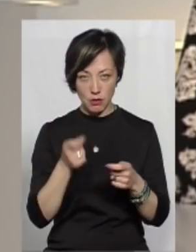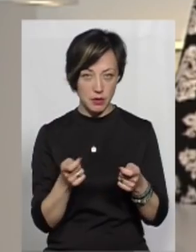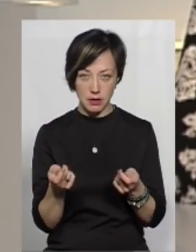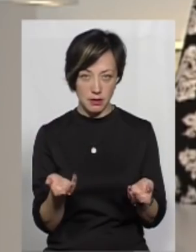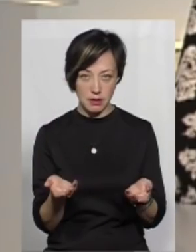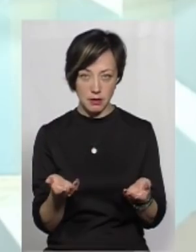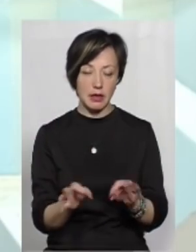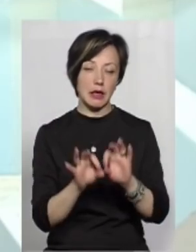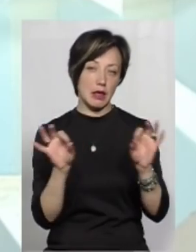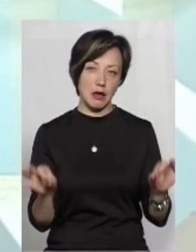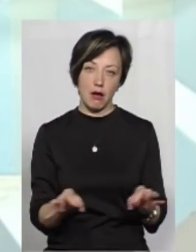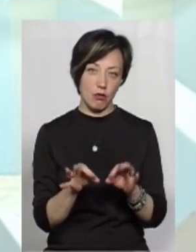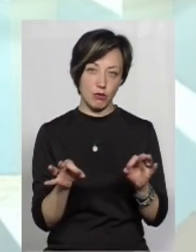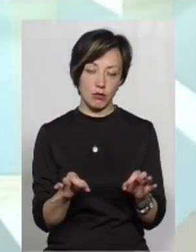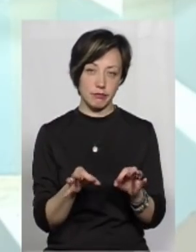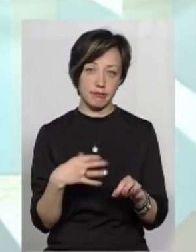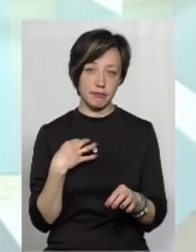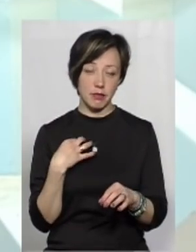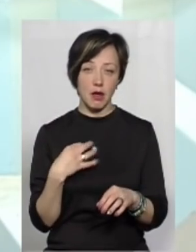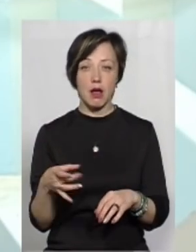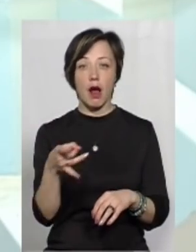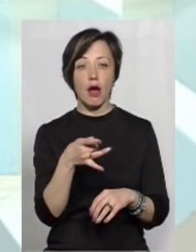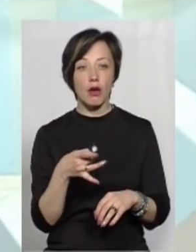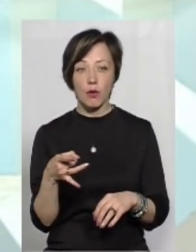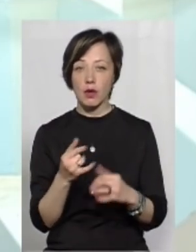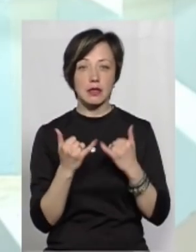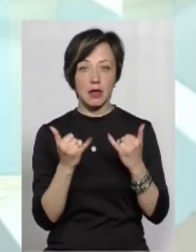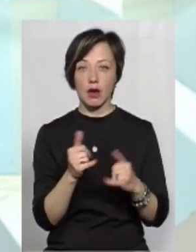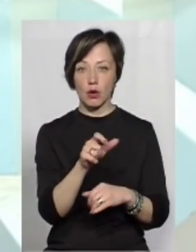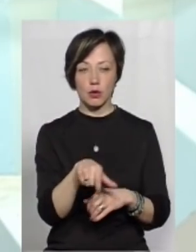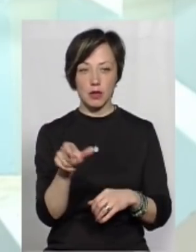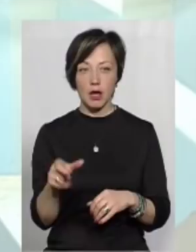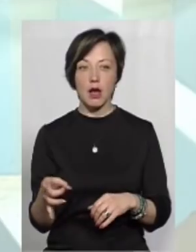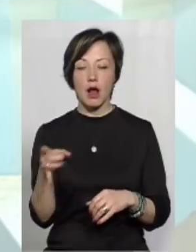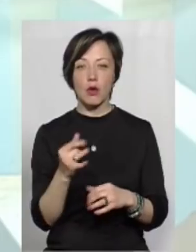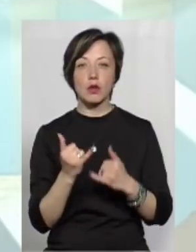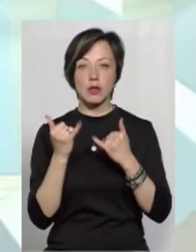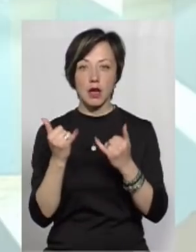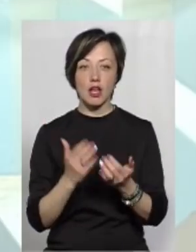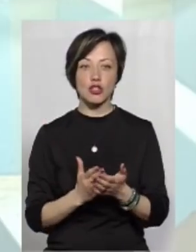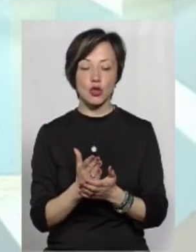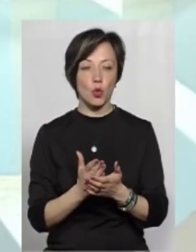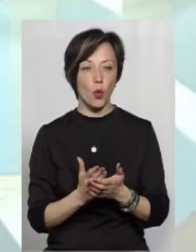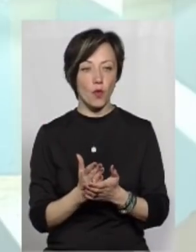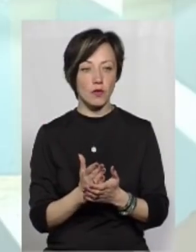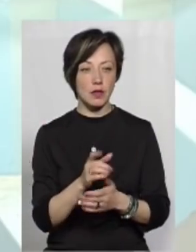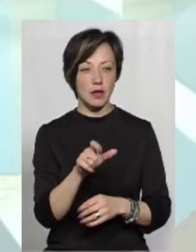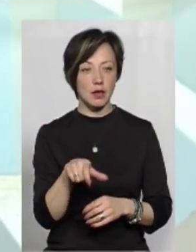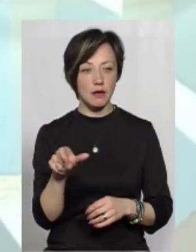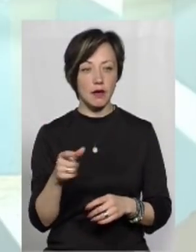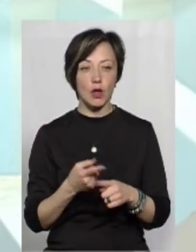райдержадміністрації? Ніякої. Тому що район не для людей. Район для чиновників.